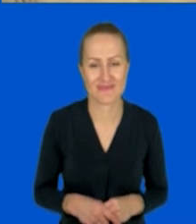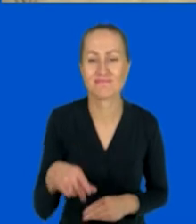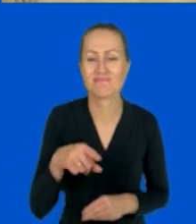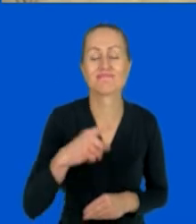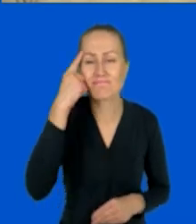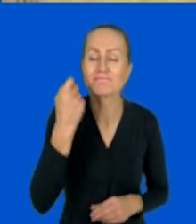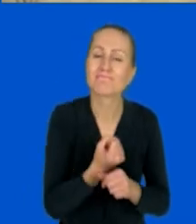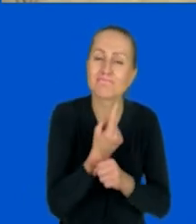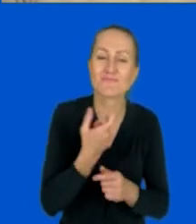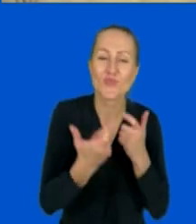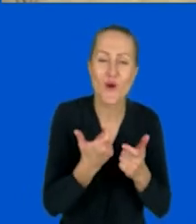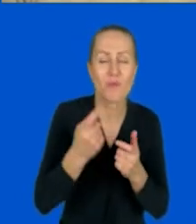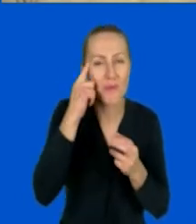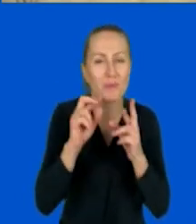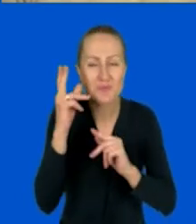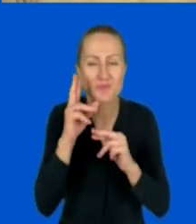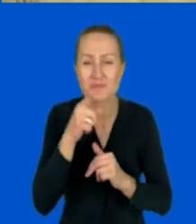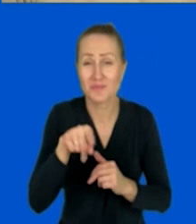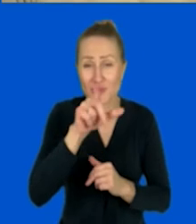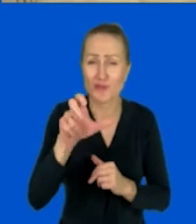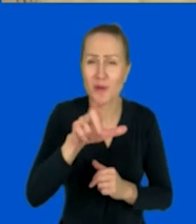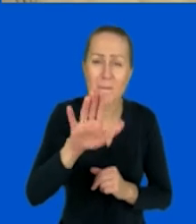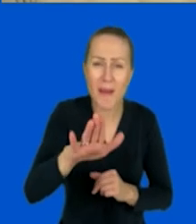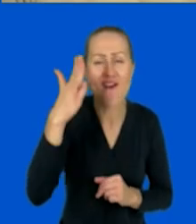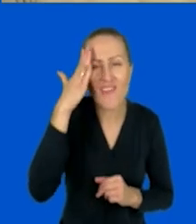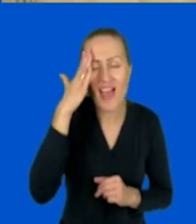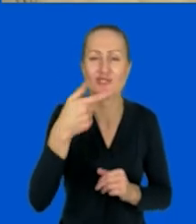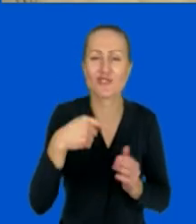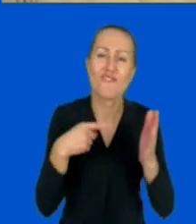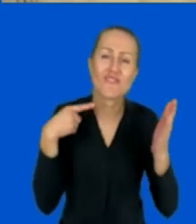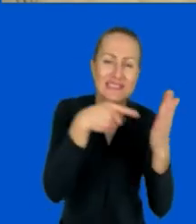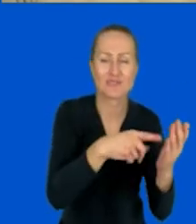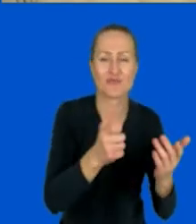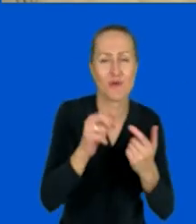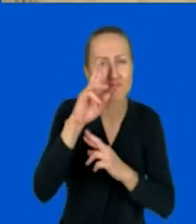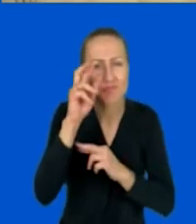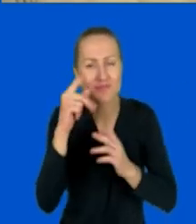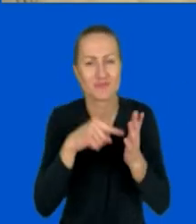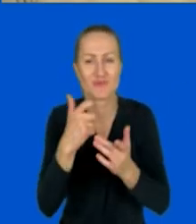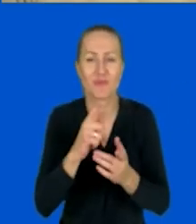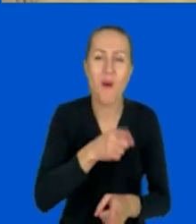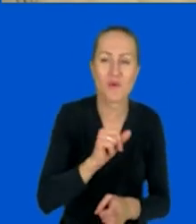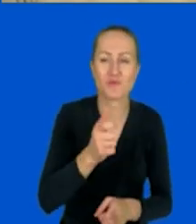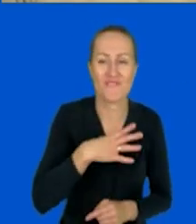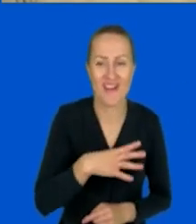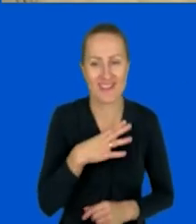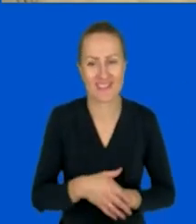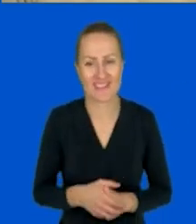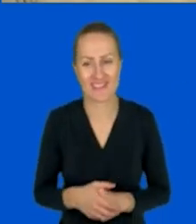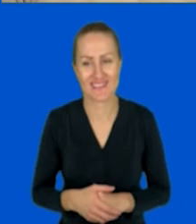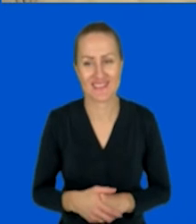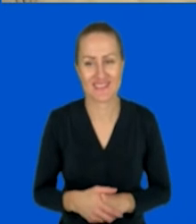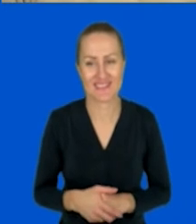Chciałam was zapytać. Czy macie jakieś swoje wskazówki? macie jakieś keeps and tricks,